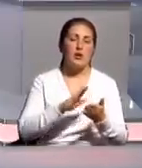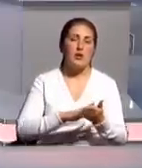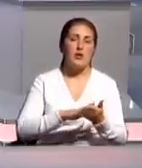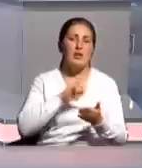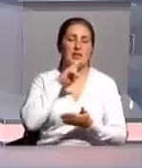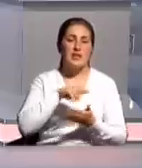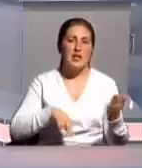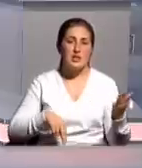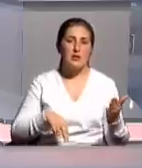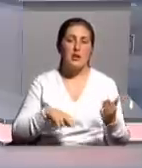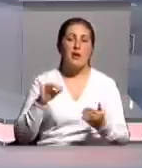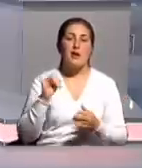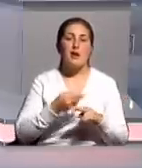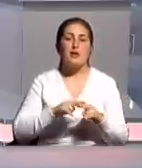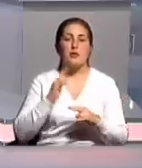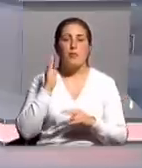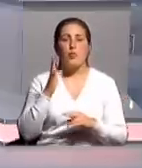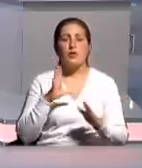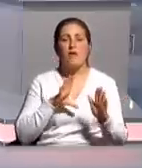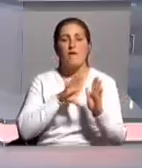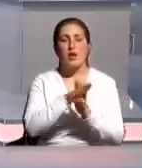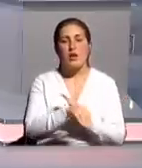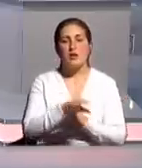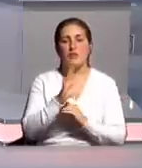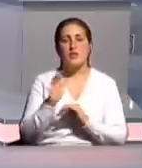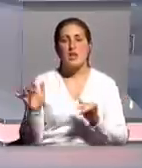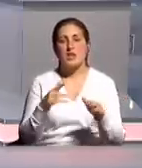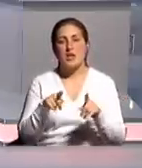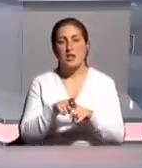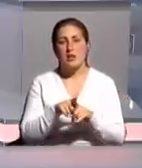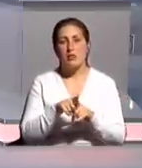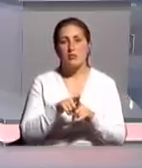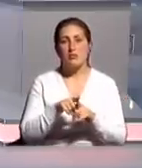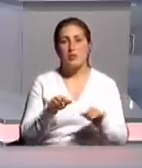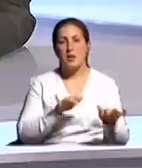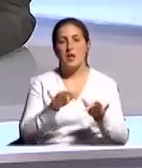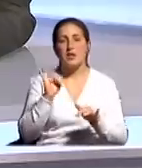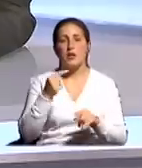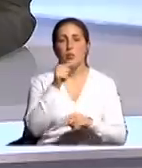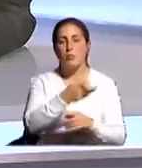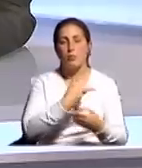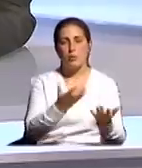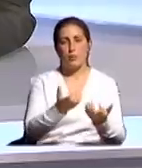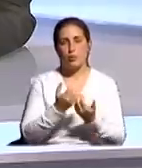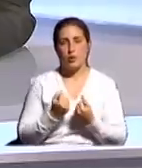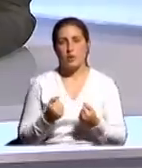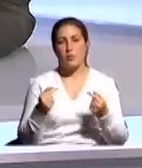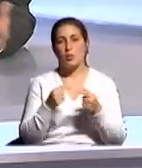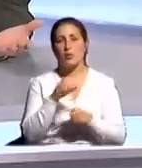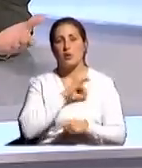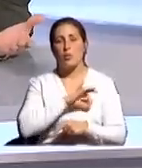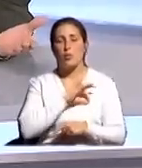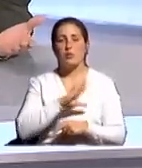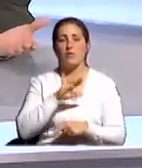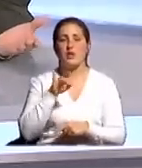и это будет вкладом в деятельность таких предприятий, и оттуда мы будем получать определенные доходы в